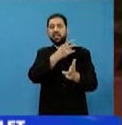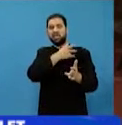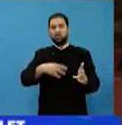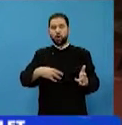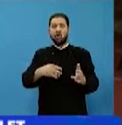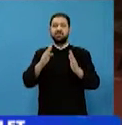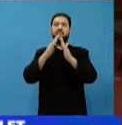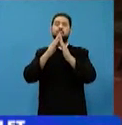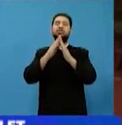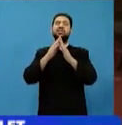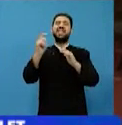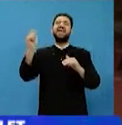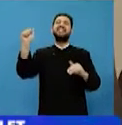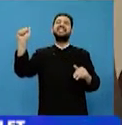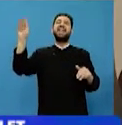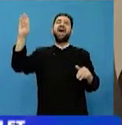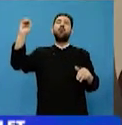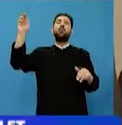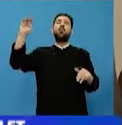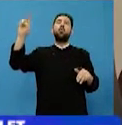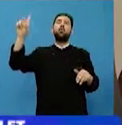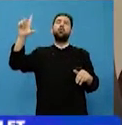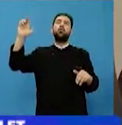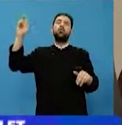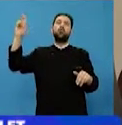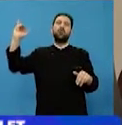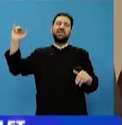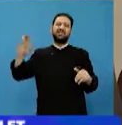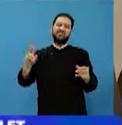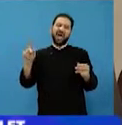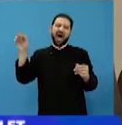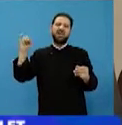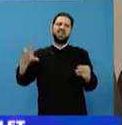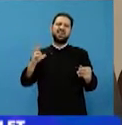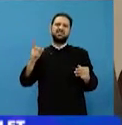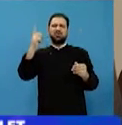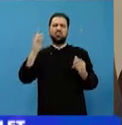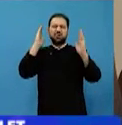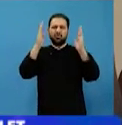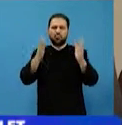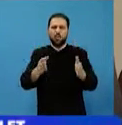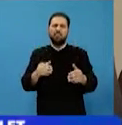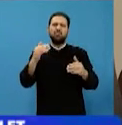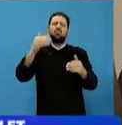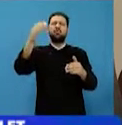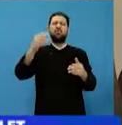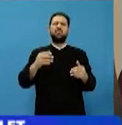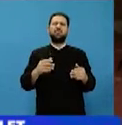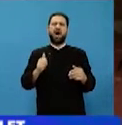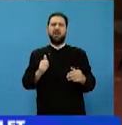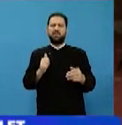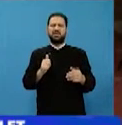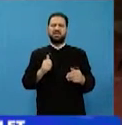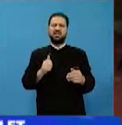să ajungem și noi. Dar până acolo este un drum foarte lung. Este un drum al curățirii, este un drum al păzirii de